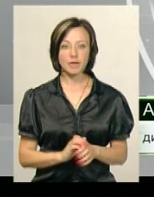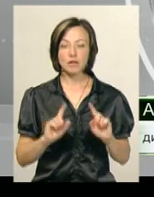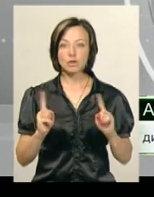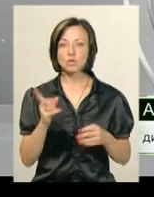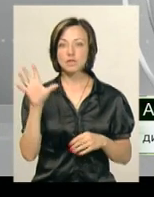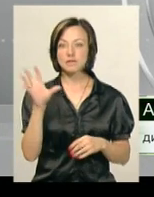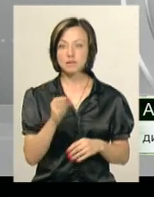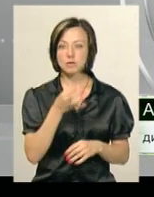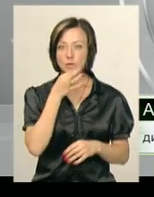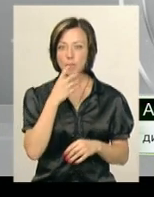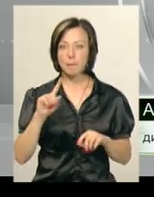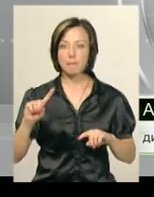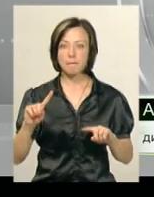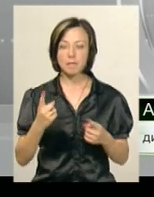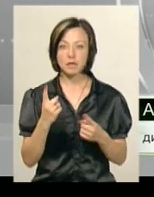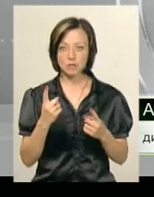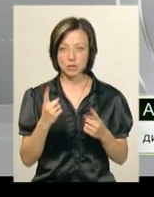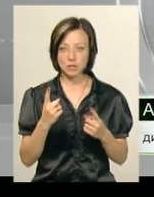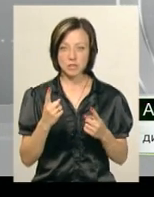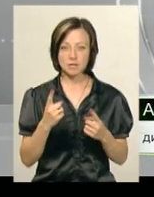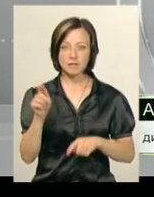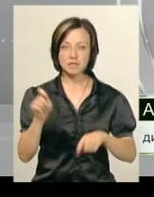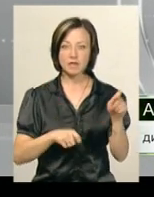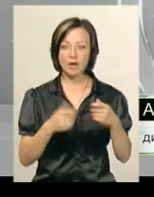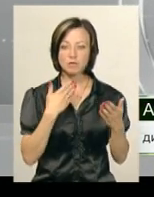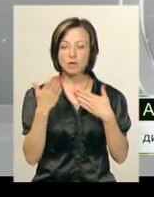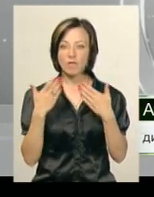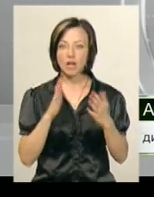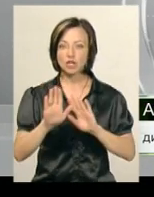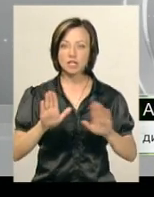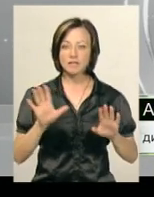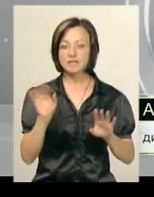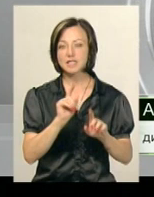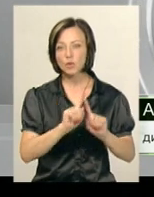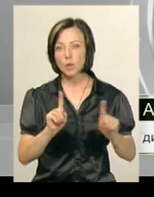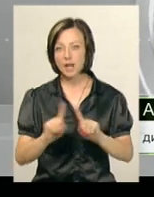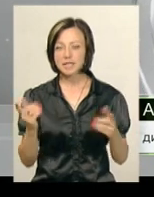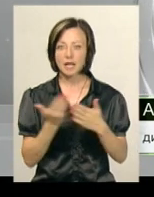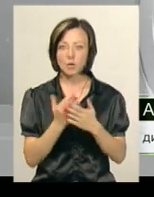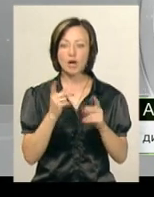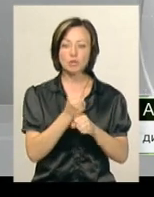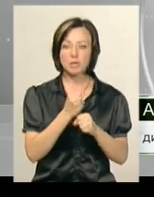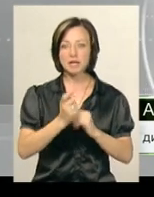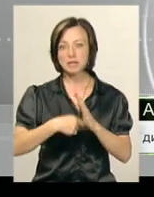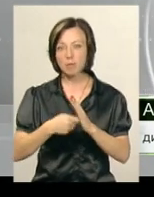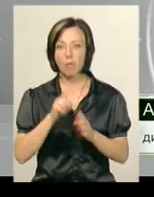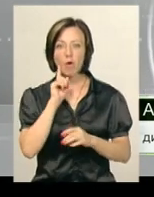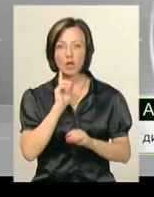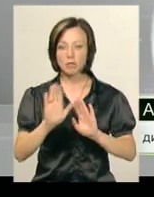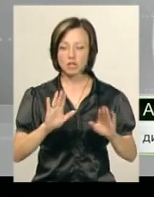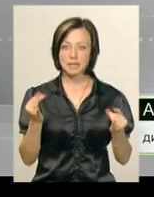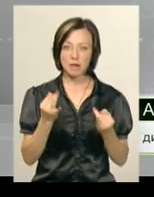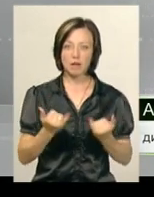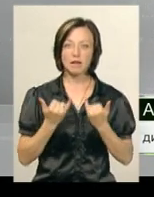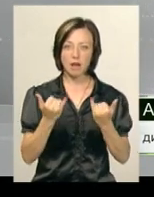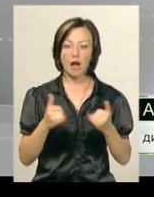сподобалося на першій бруківці спілкування з режисерами, всі нюанси кіно, як пробити, як знімати. Це молодим режисерам цікаво. Для